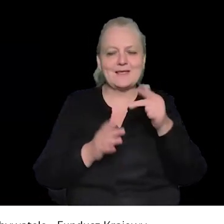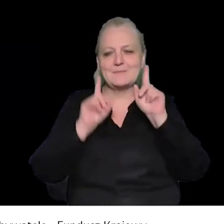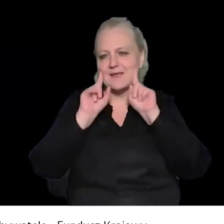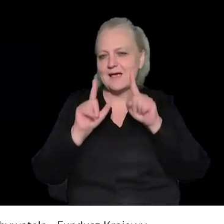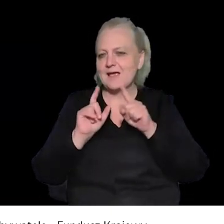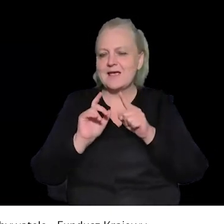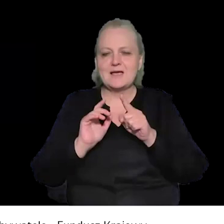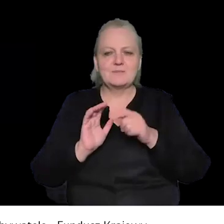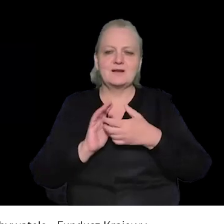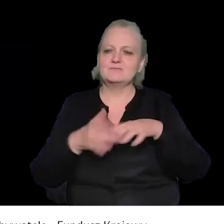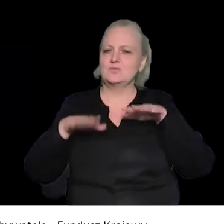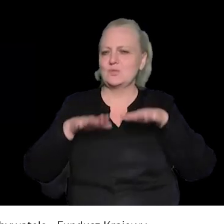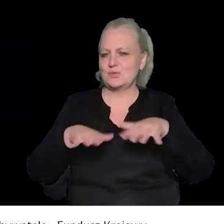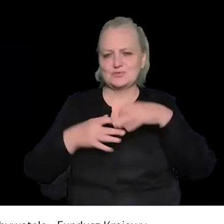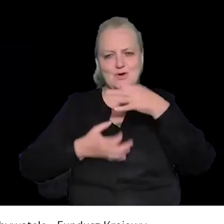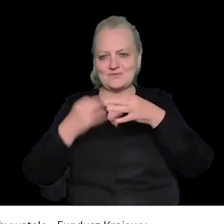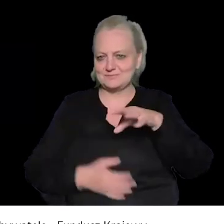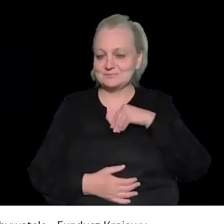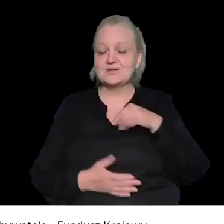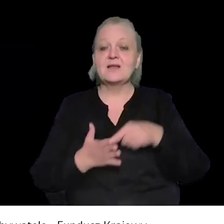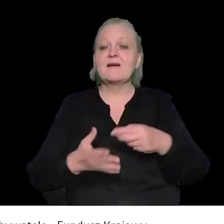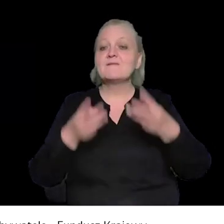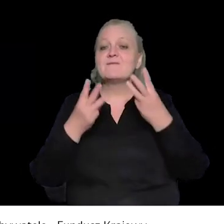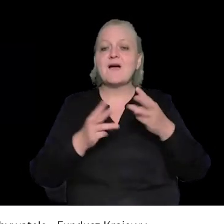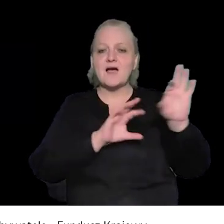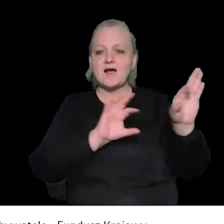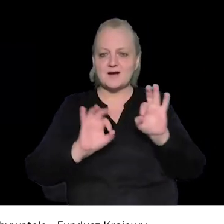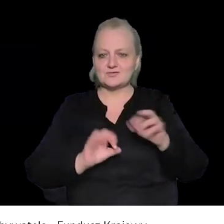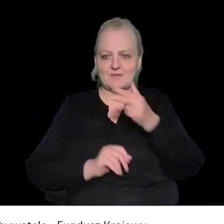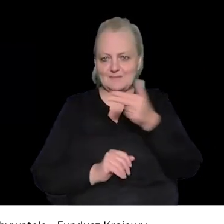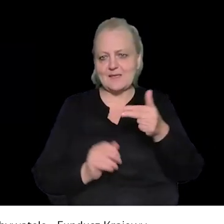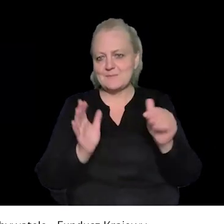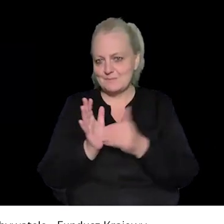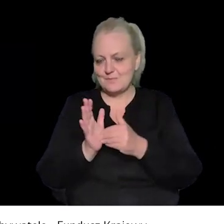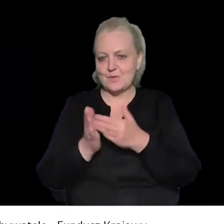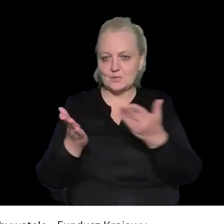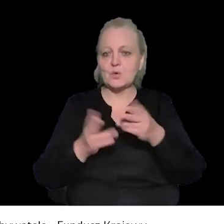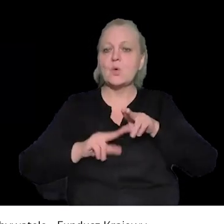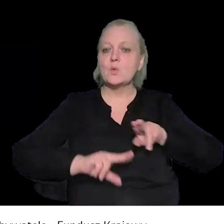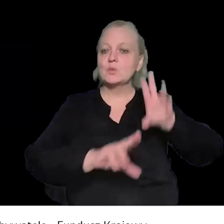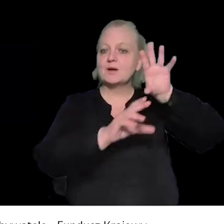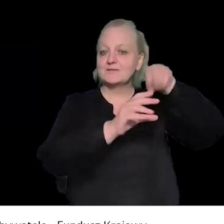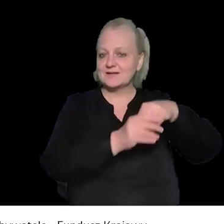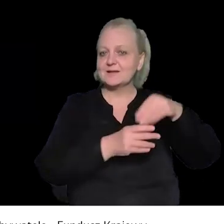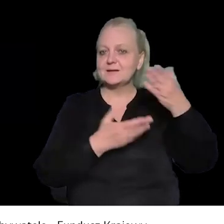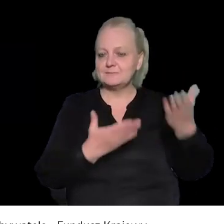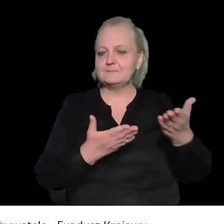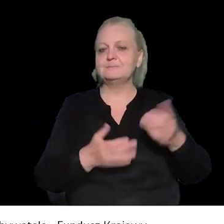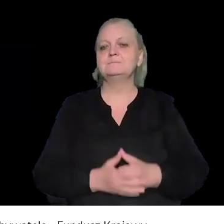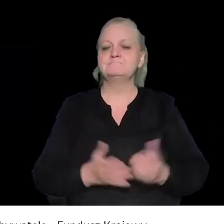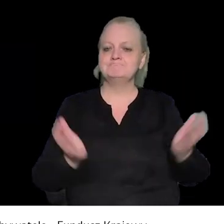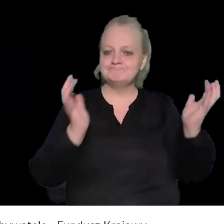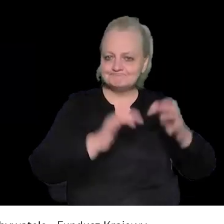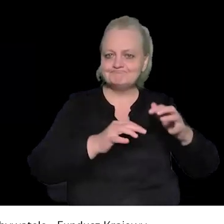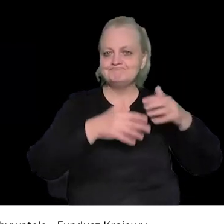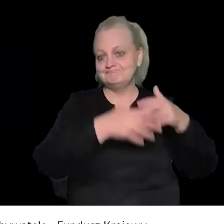to miałem dylemat na czym się skoncentrować, bo ten temat jest naprawdę bardzo szeroki, więc ja powiem może takie najważniejsze